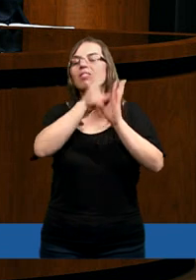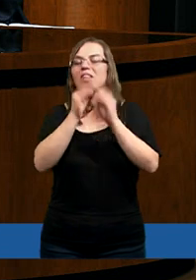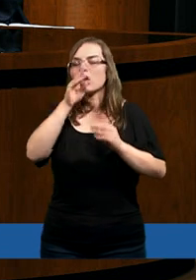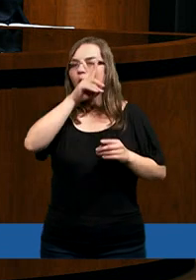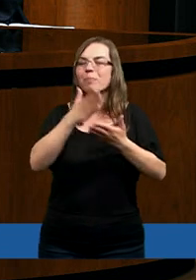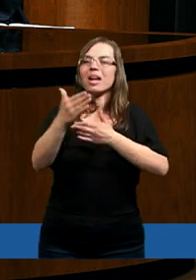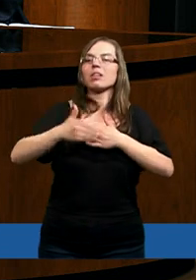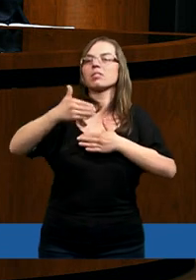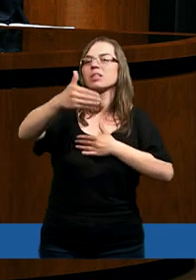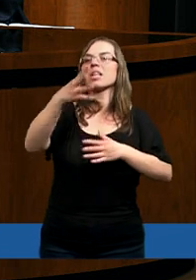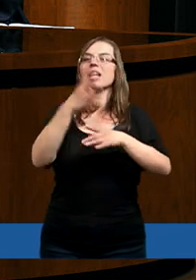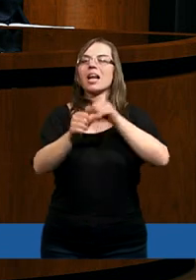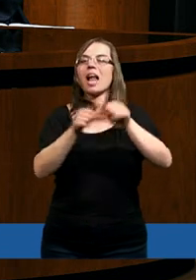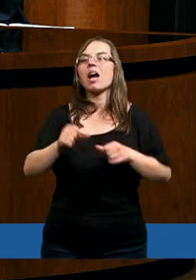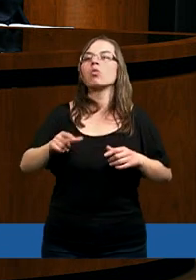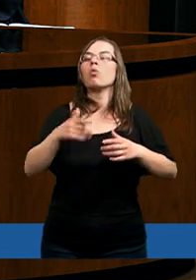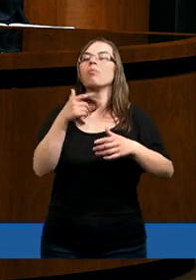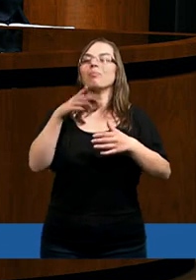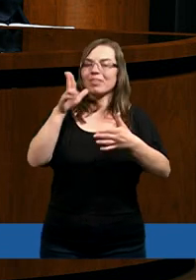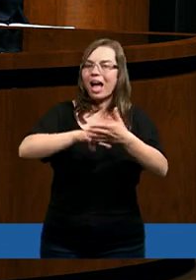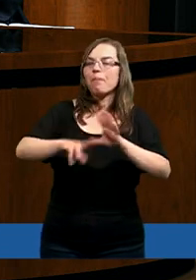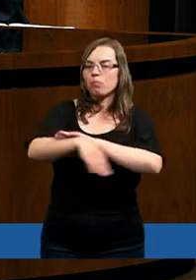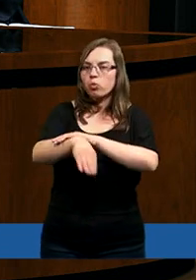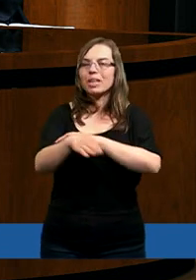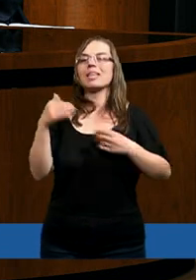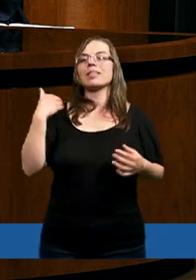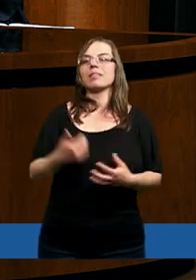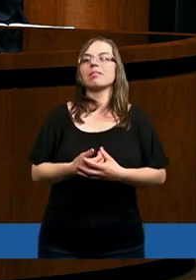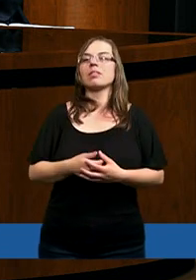wszyscy przez kolejne czterdzieści lat muszą wymrzeć na pustyni,